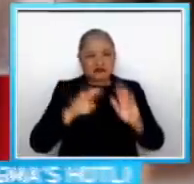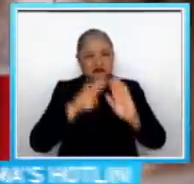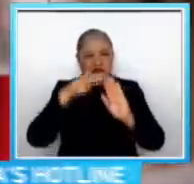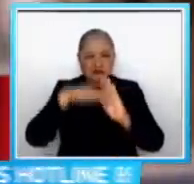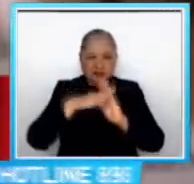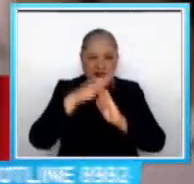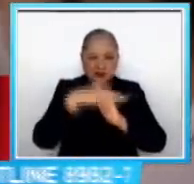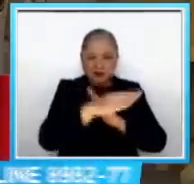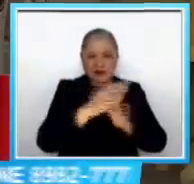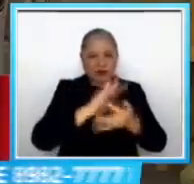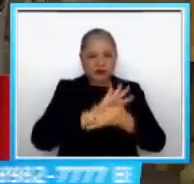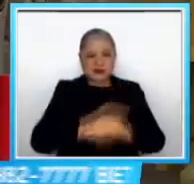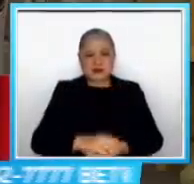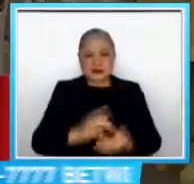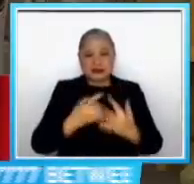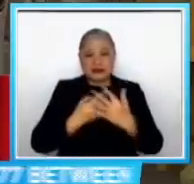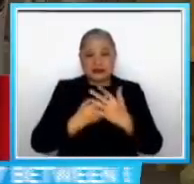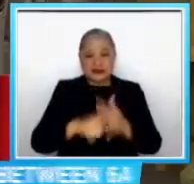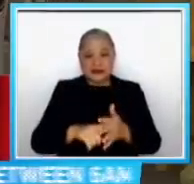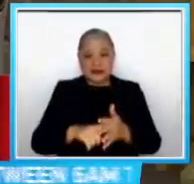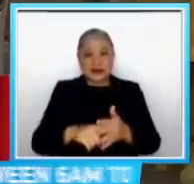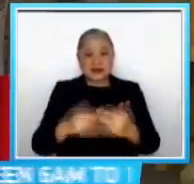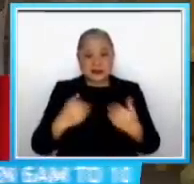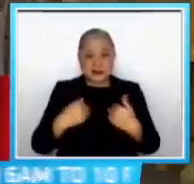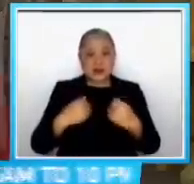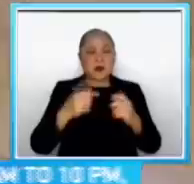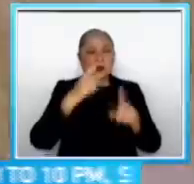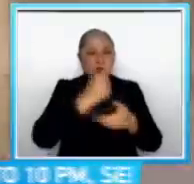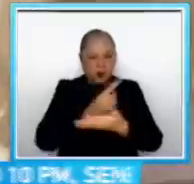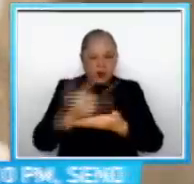lunes, lingguhan na lamang ang paglalabas ng case bulletin